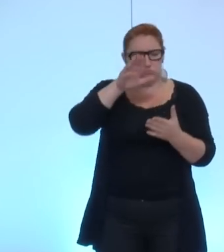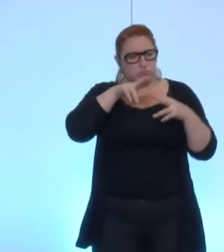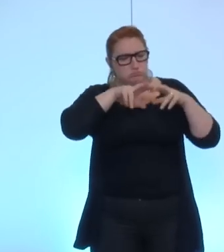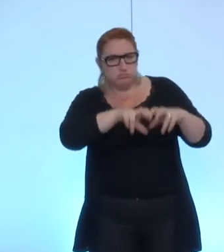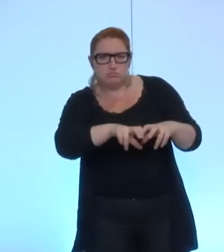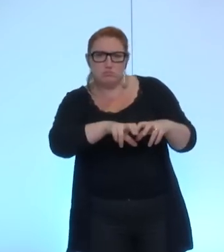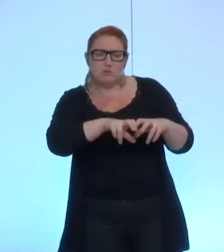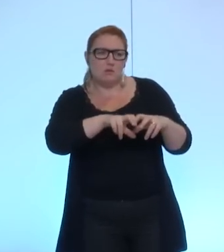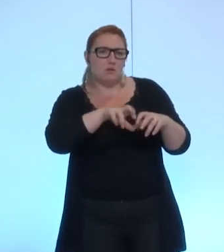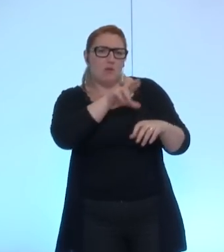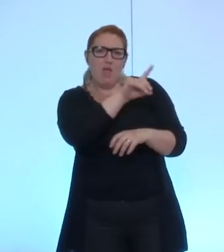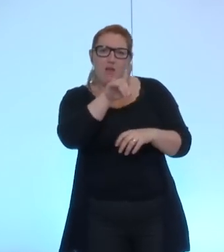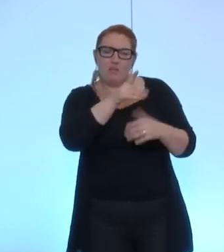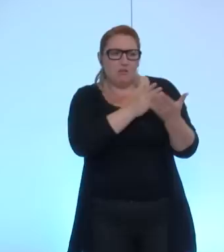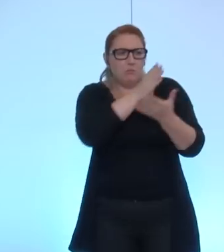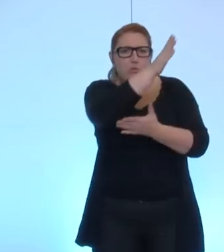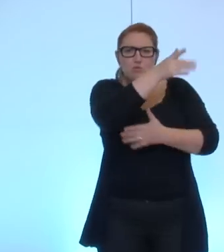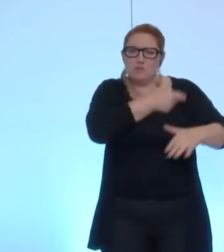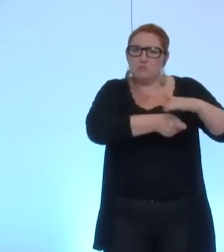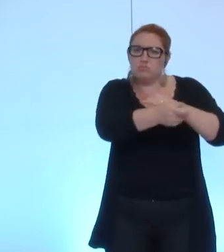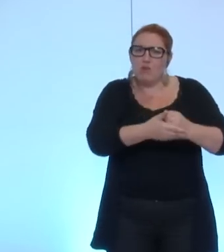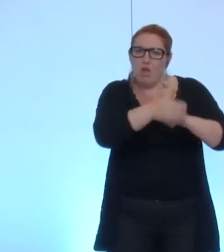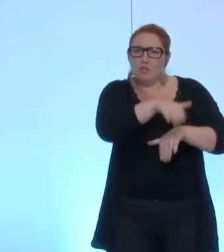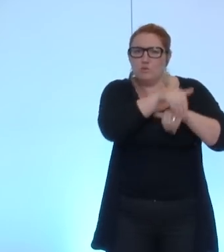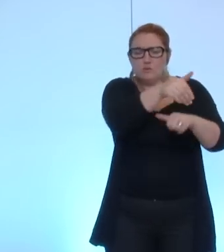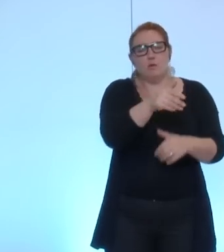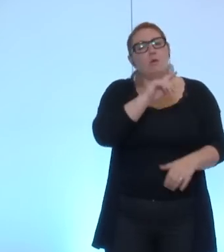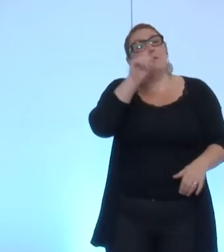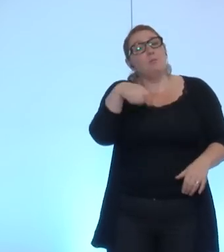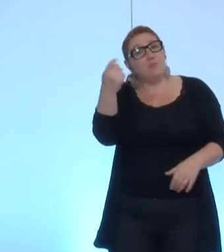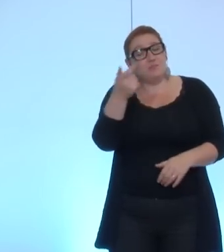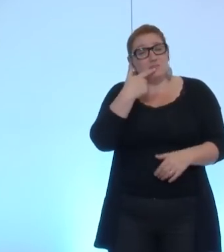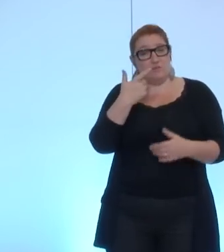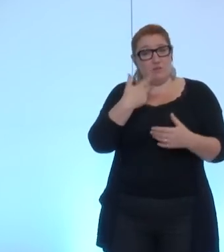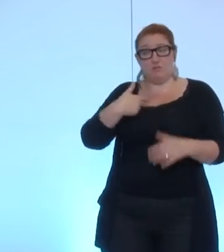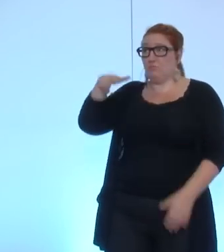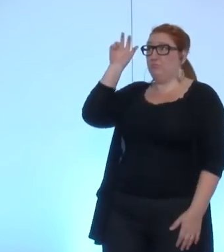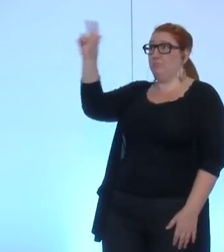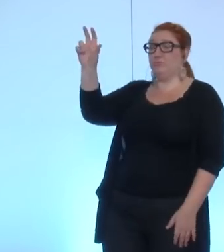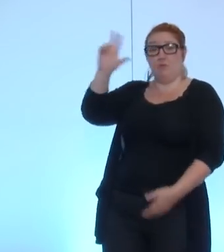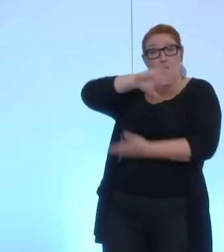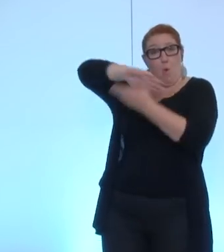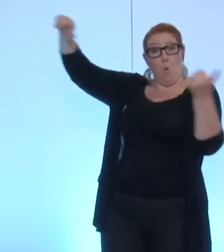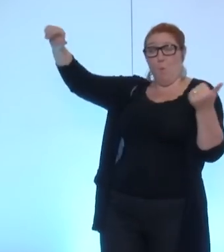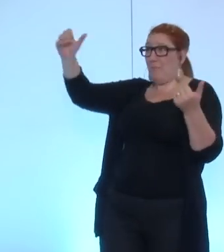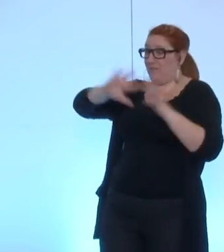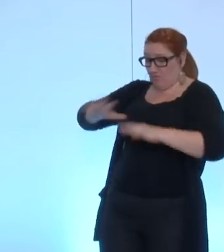je vais quand même préciser, il s'agit évidemment d'un transfert de compétences mais il ne s'agit pas pour nous d'un transfert de financement.